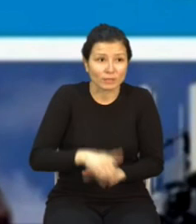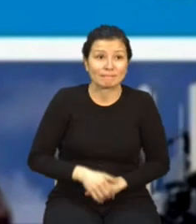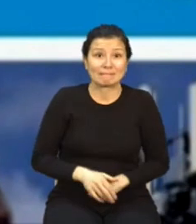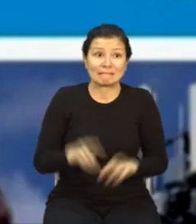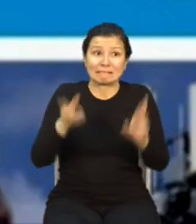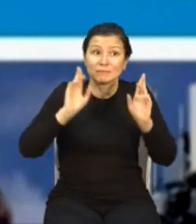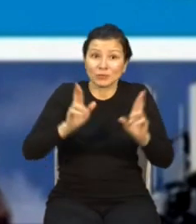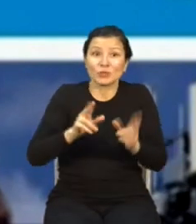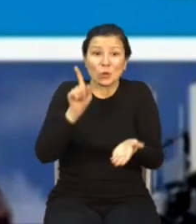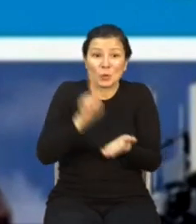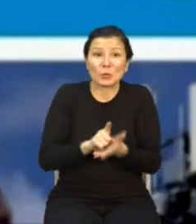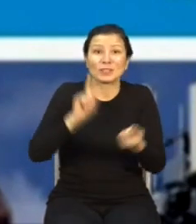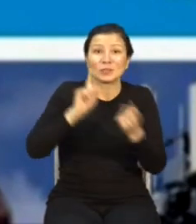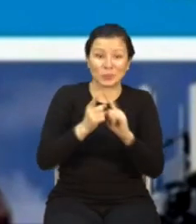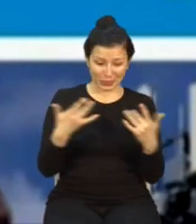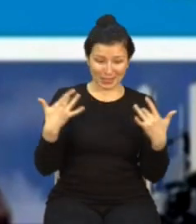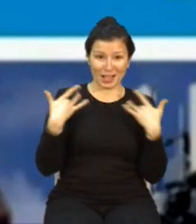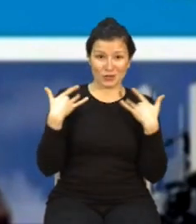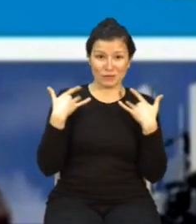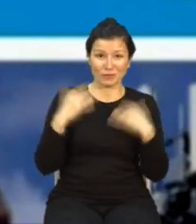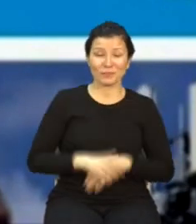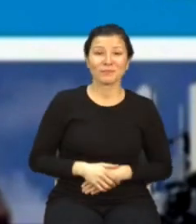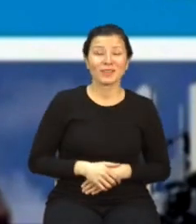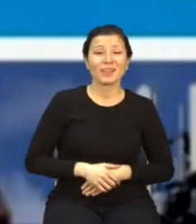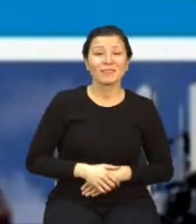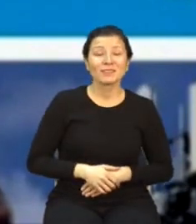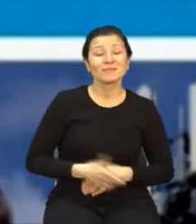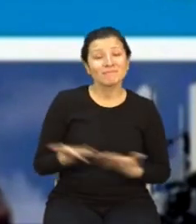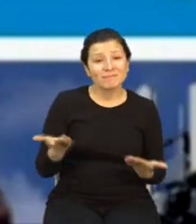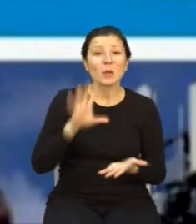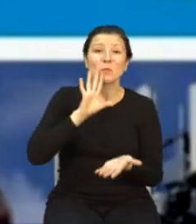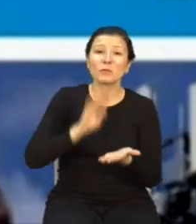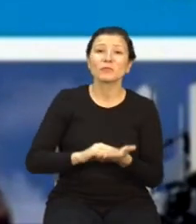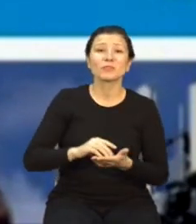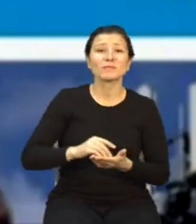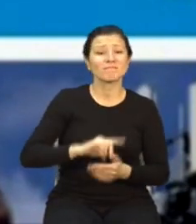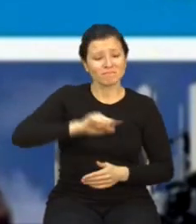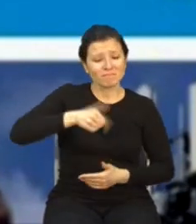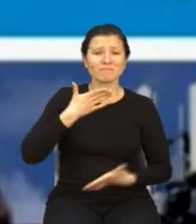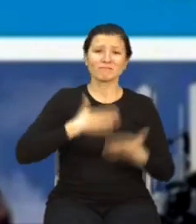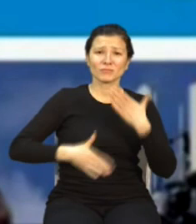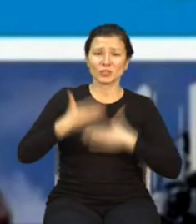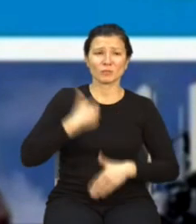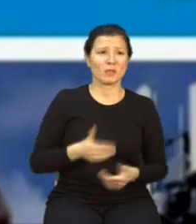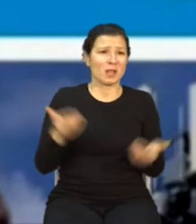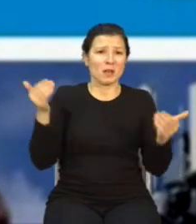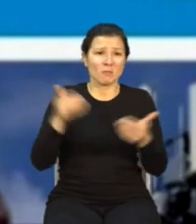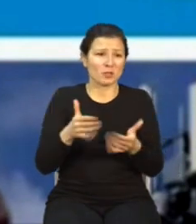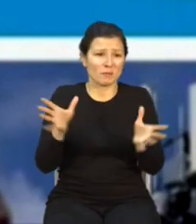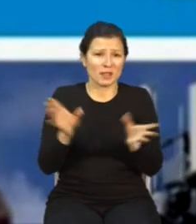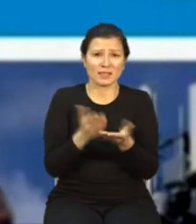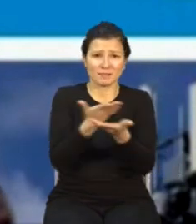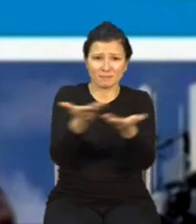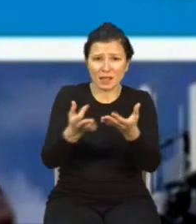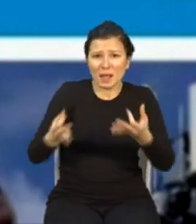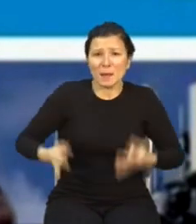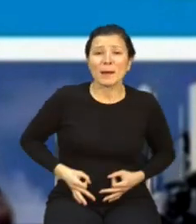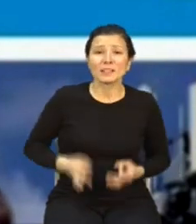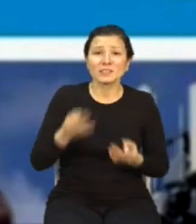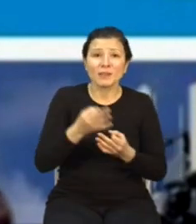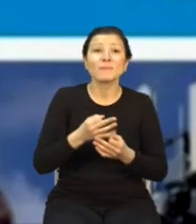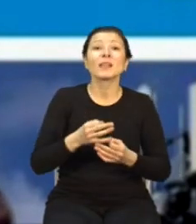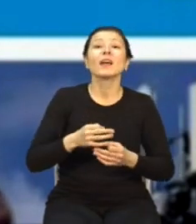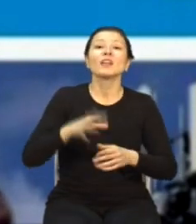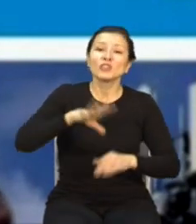spotkać też osobiście. więc raz jeszcze cieszymy się, że możemy wraz z Państwem uczcić tę rocznicę członkostwa polskie